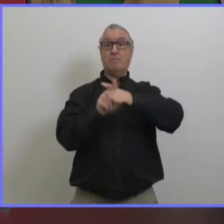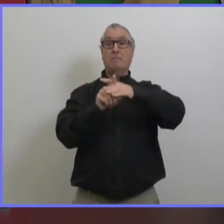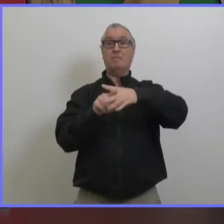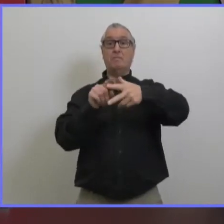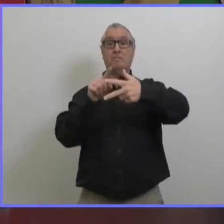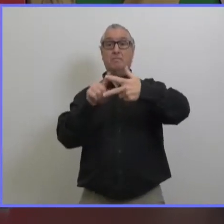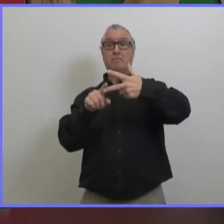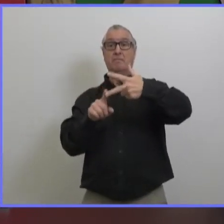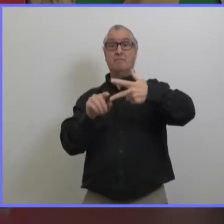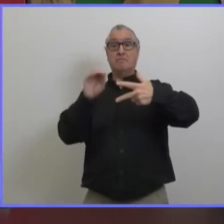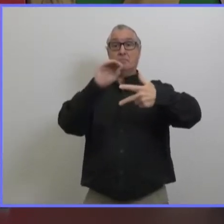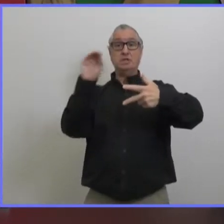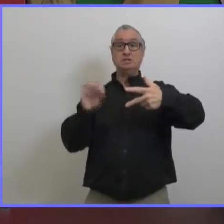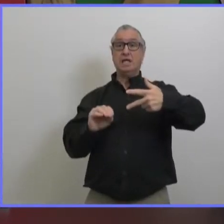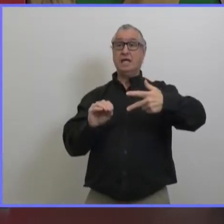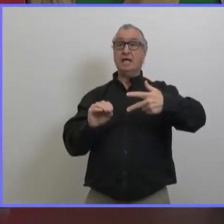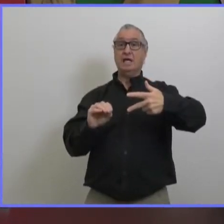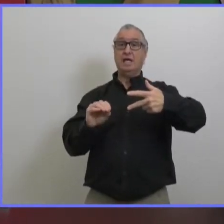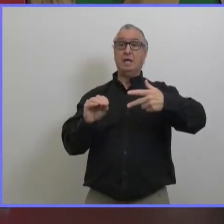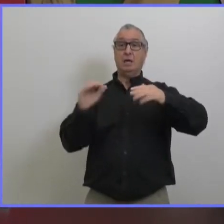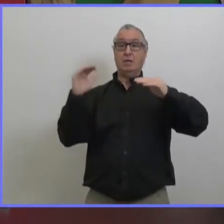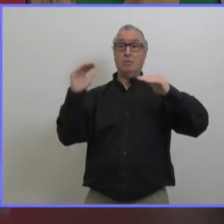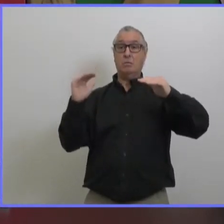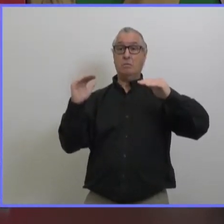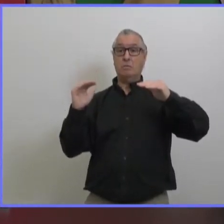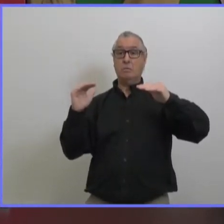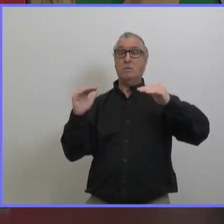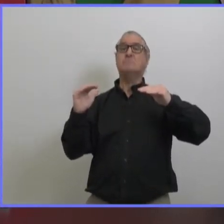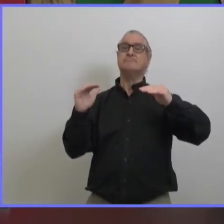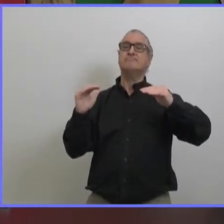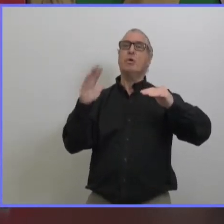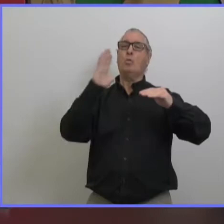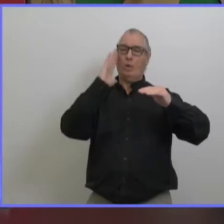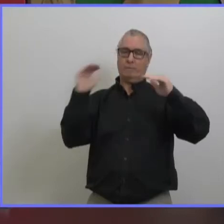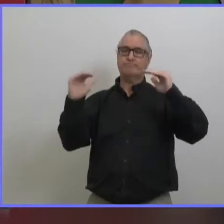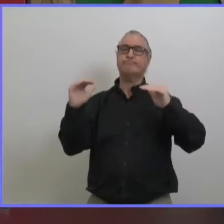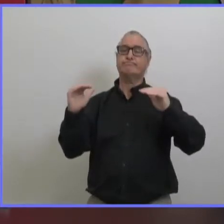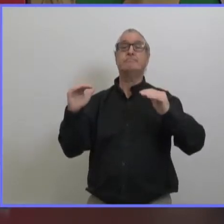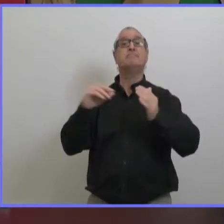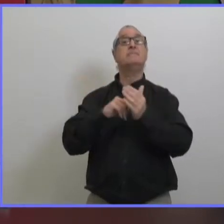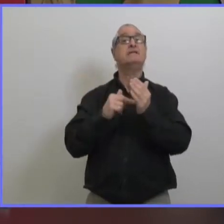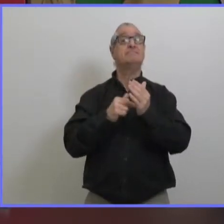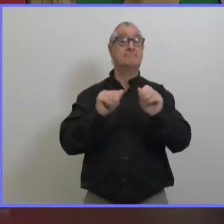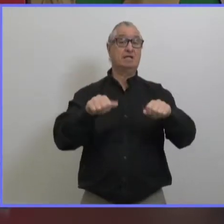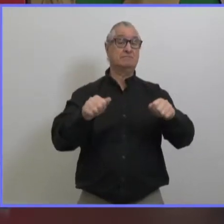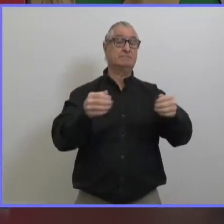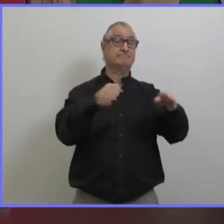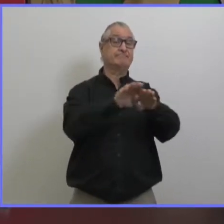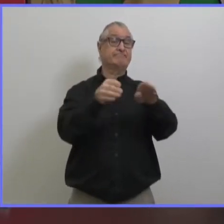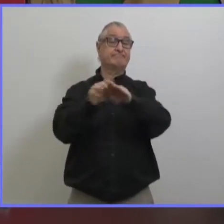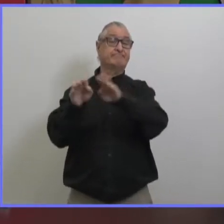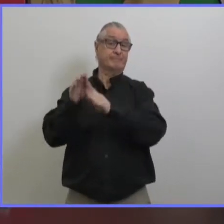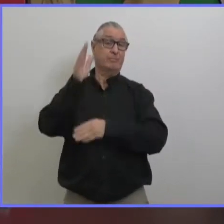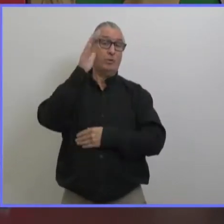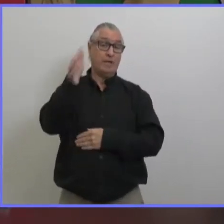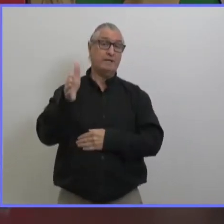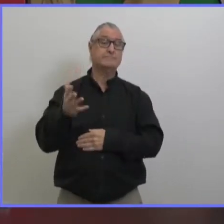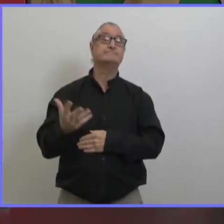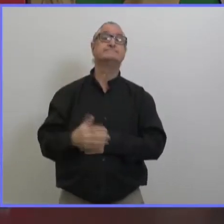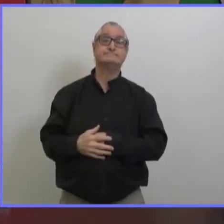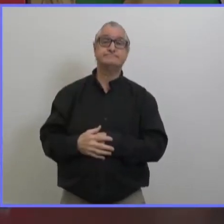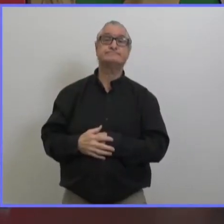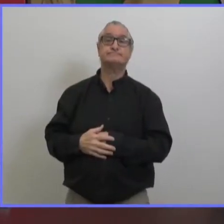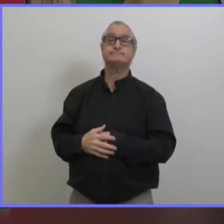manetobac on commence à en trouver est-ce que ça va baisser effectivement le taux de positivité qui va déclencher les restrictions honnêtement c'est très hypothétique